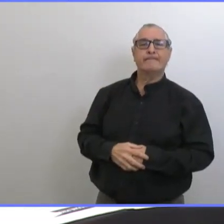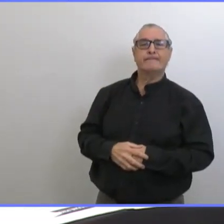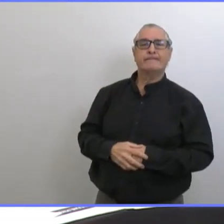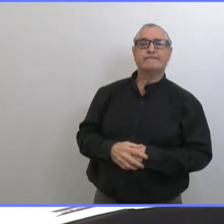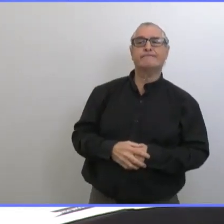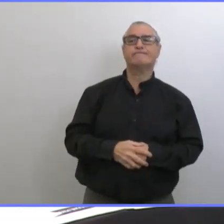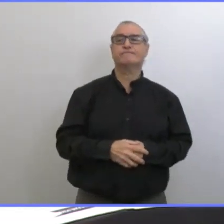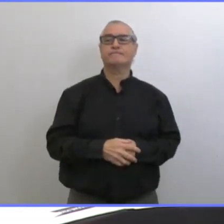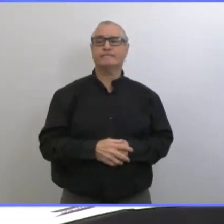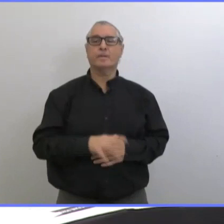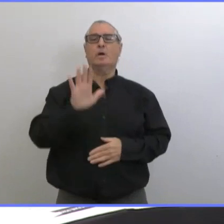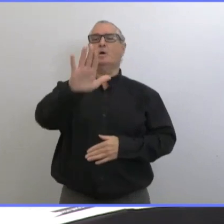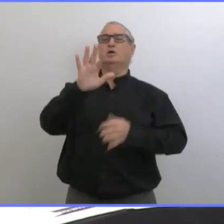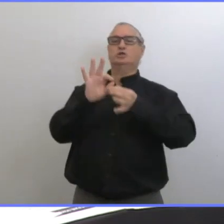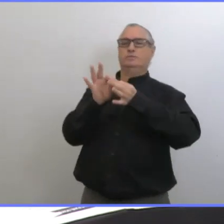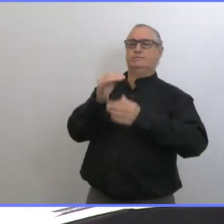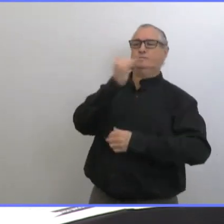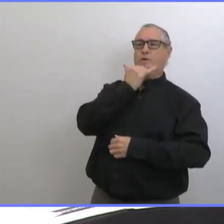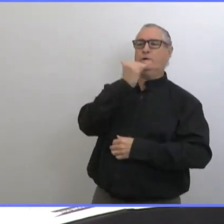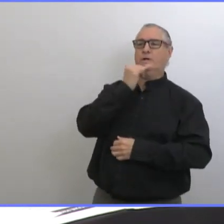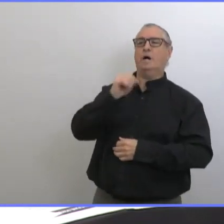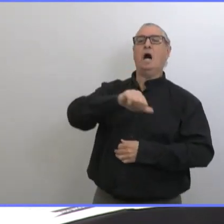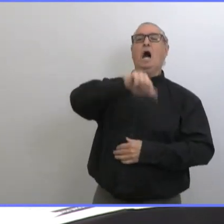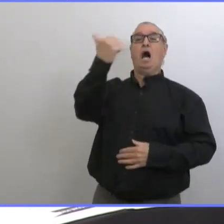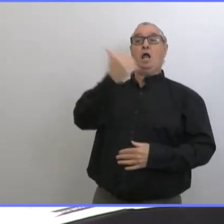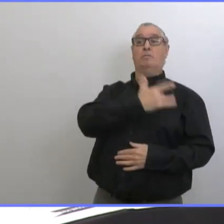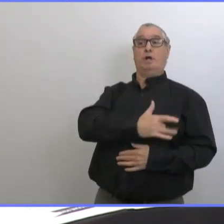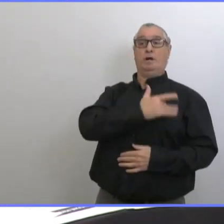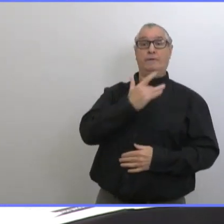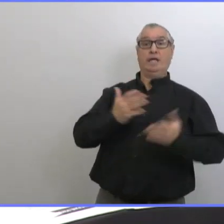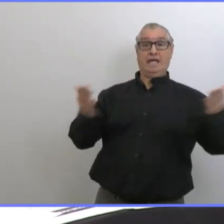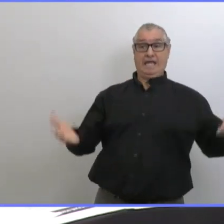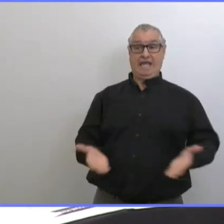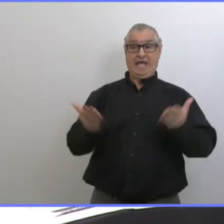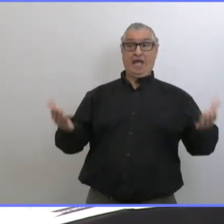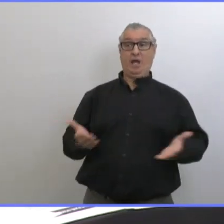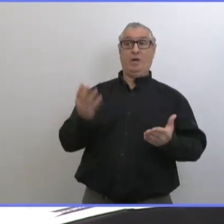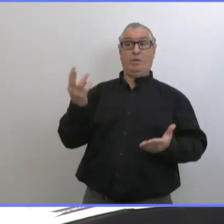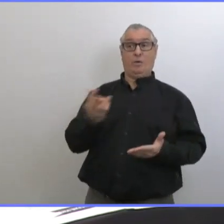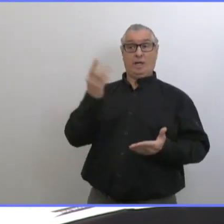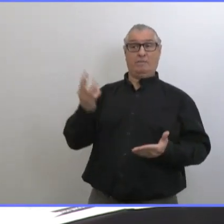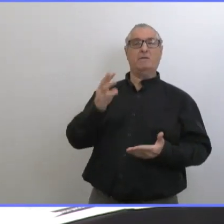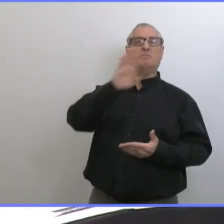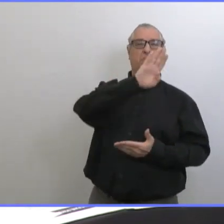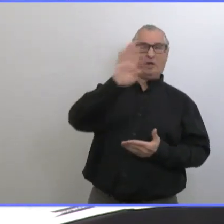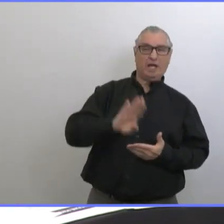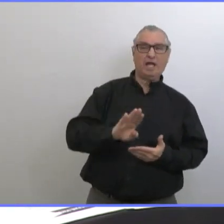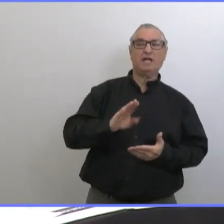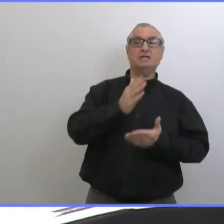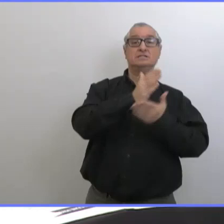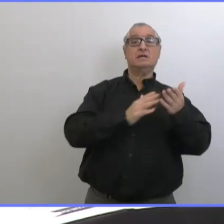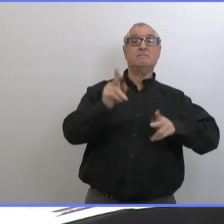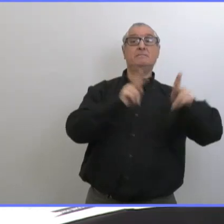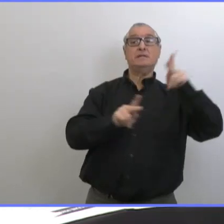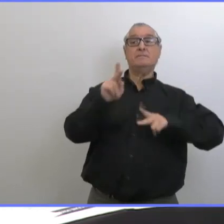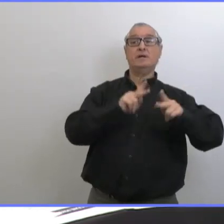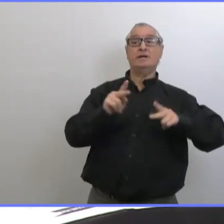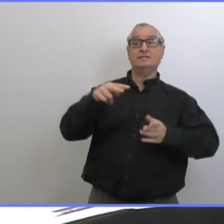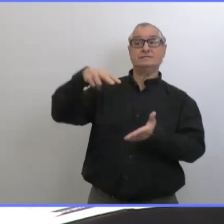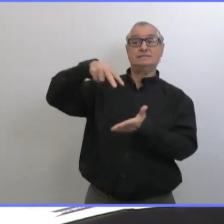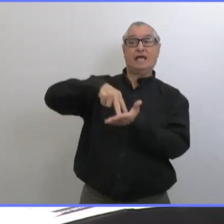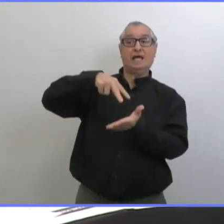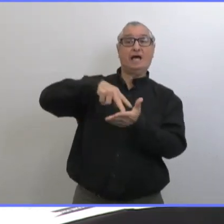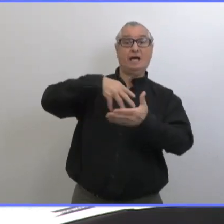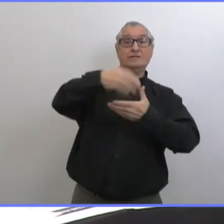protocoles très clairs en place pour le personnel de vaccination quant au nombre de vaccins qui doivent être préparés à l'avance par